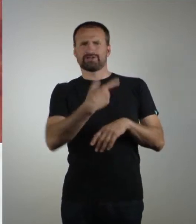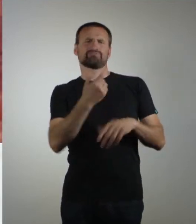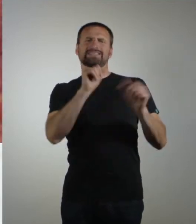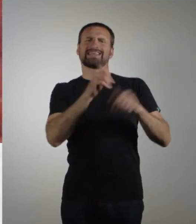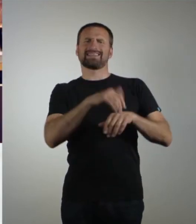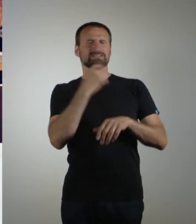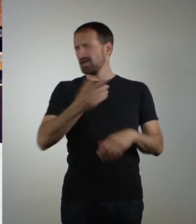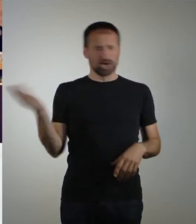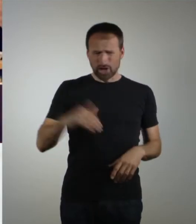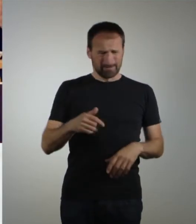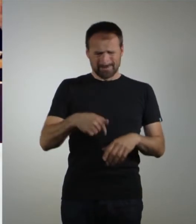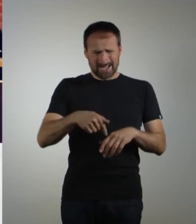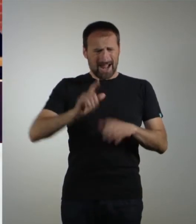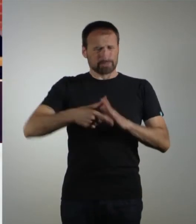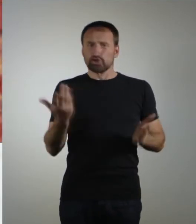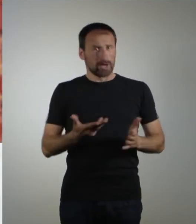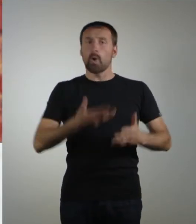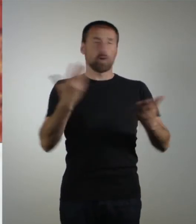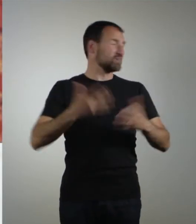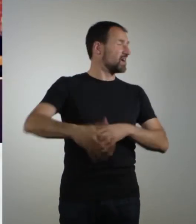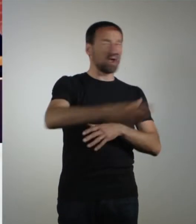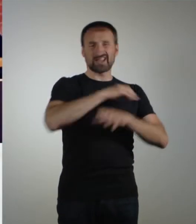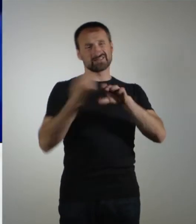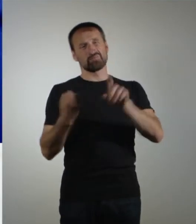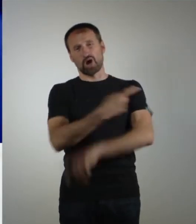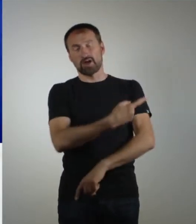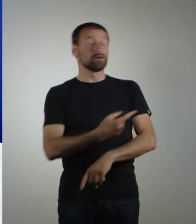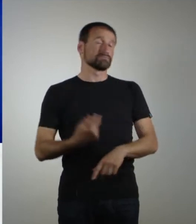So sind wir halt hingefahren und haben quasi das Material gerettet.